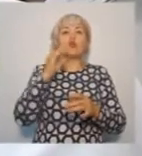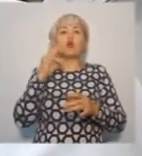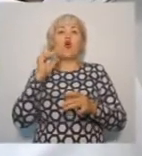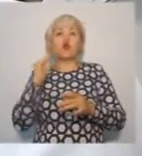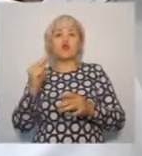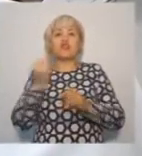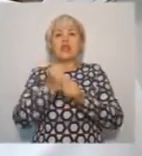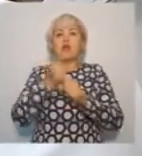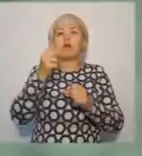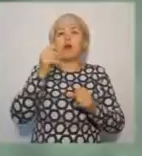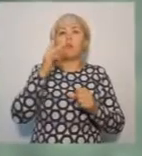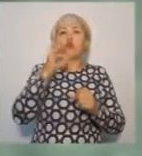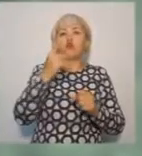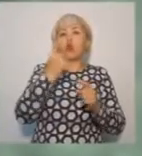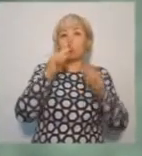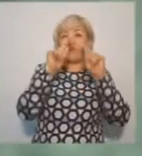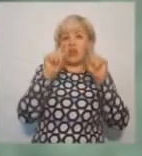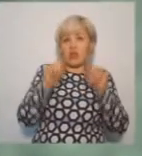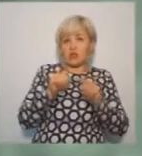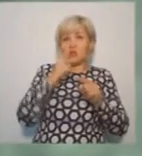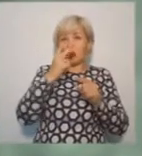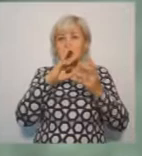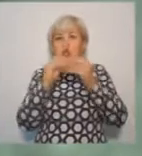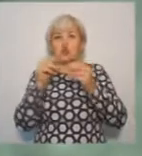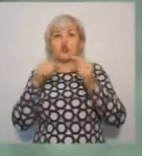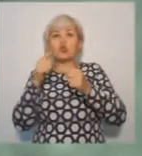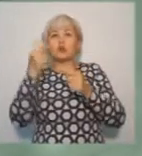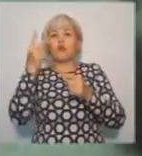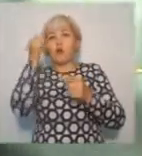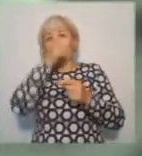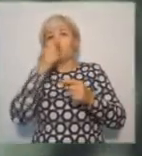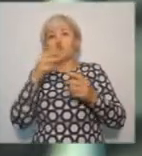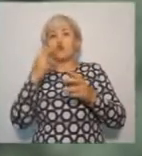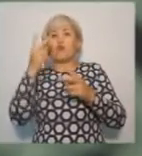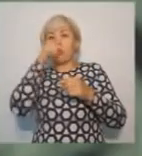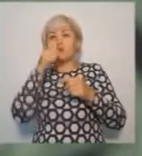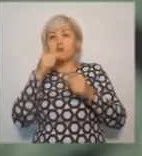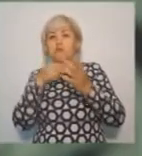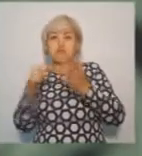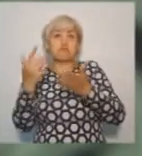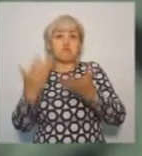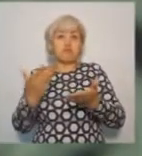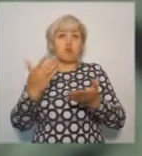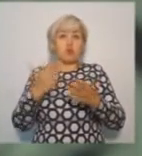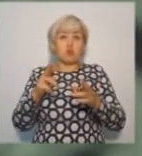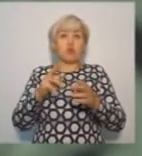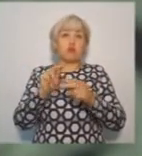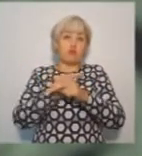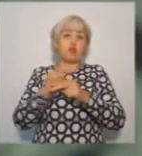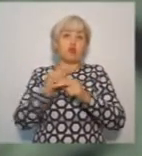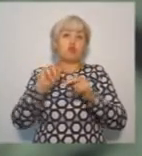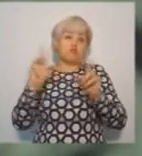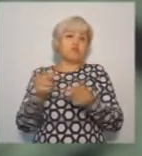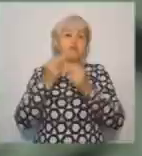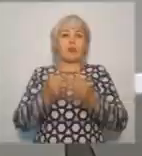Через два года подчеркнул. Или да, вопрос мы ставили. Вот, видите. И что стало? Ее не стало опухолем. Мы ее вылечили, она